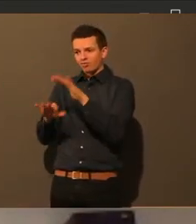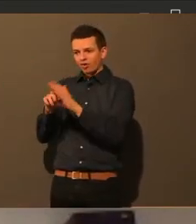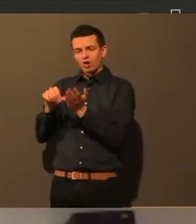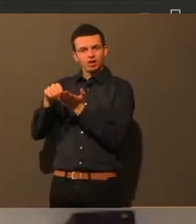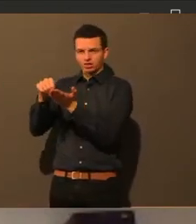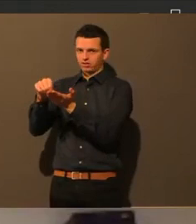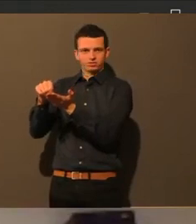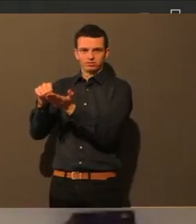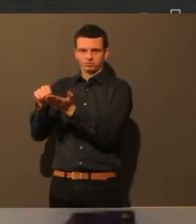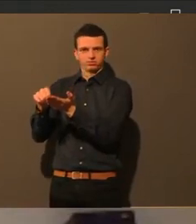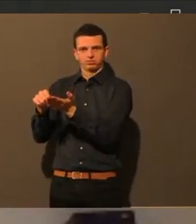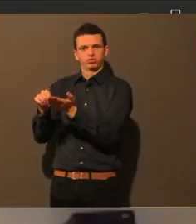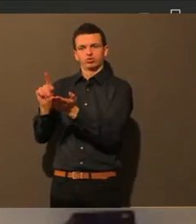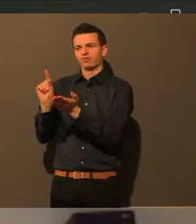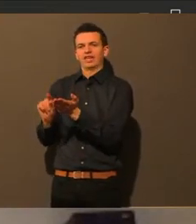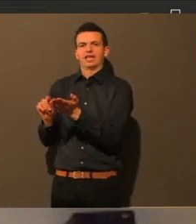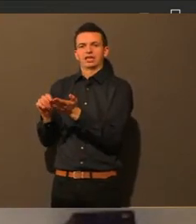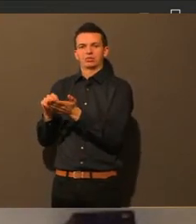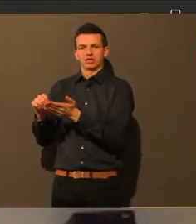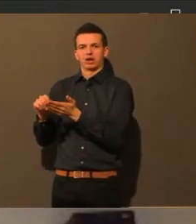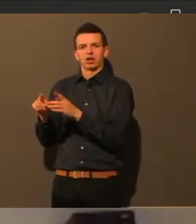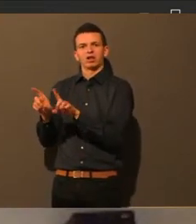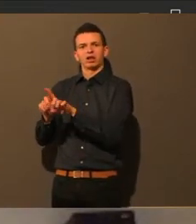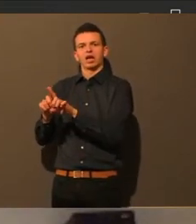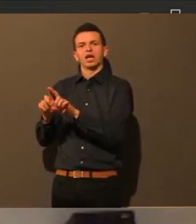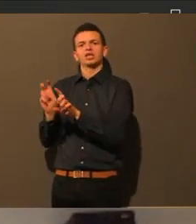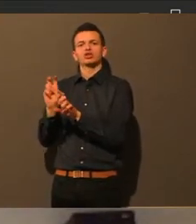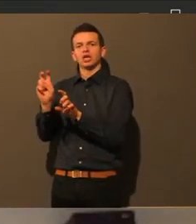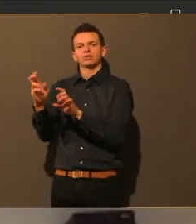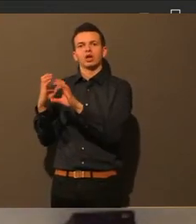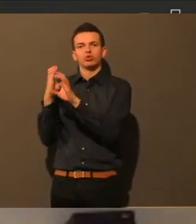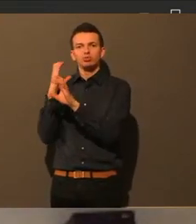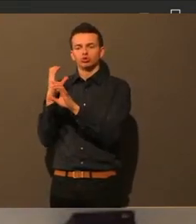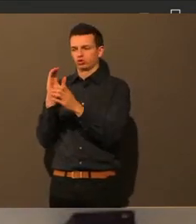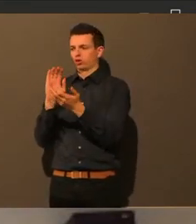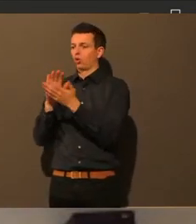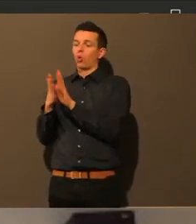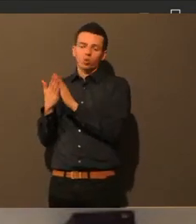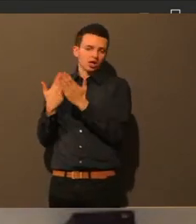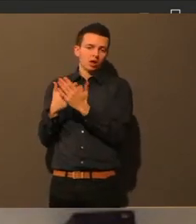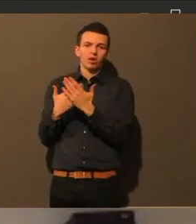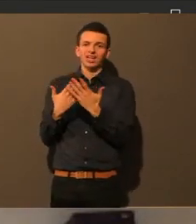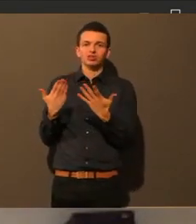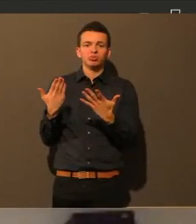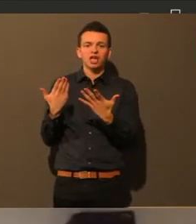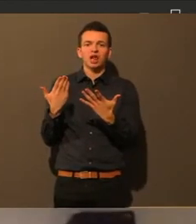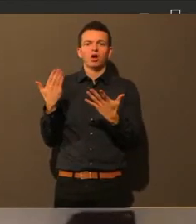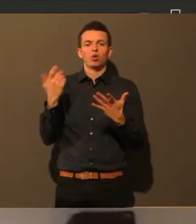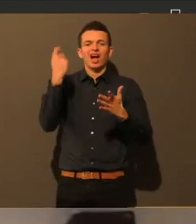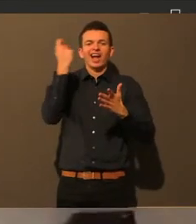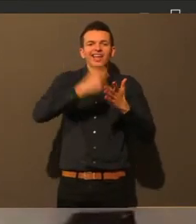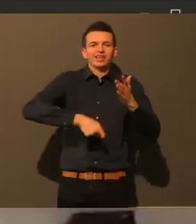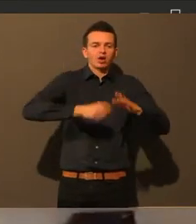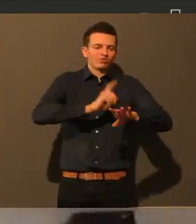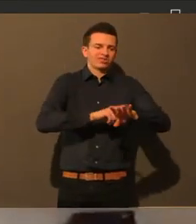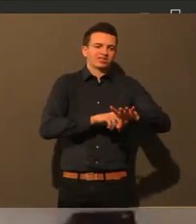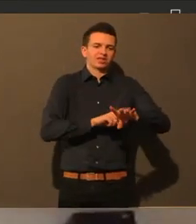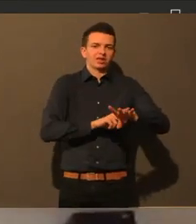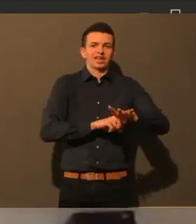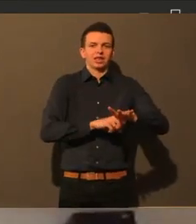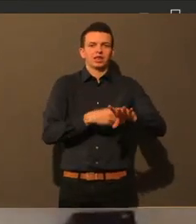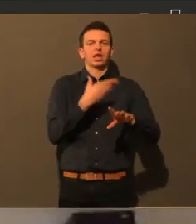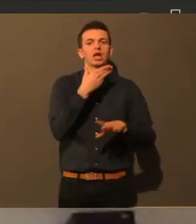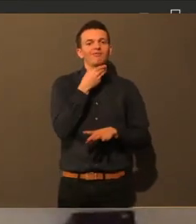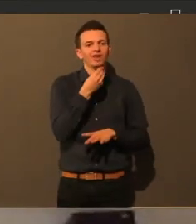Es hält sich natürlich nicht jeder dran. Auch die Jüngeren gehen dann zwischen 9 und 11 einkaufen. Aber ist ja auch vielleicht ganz in